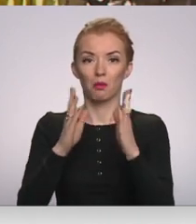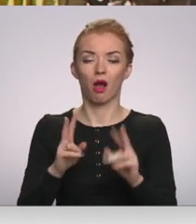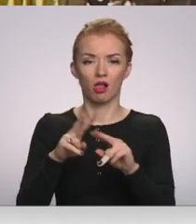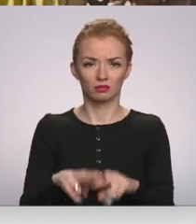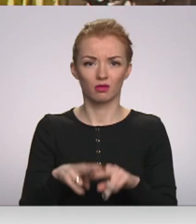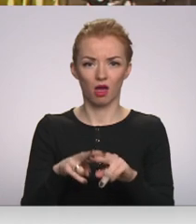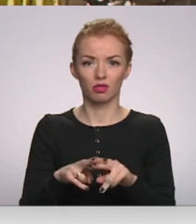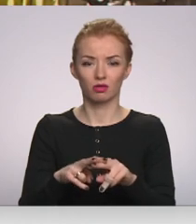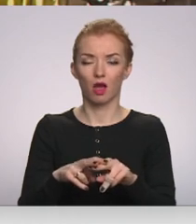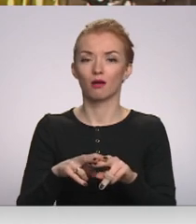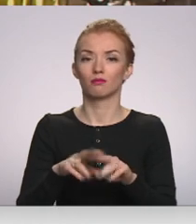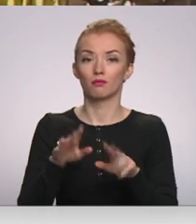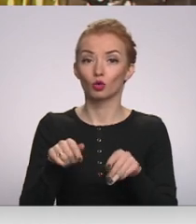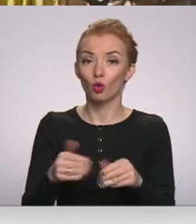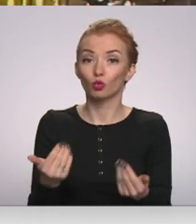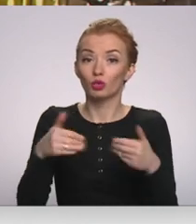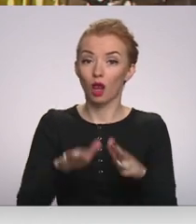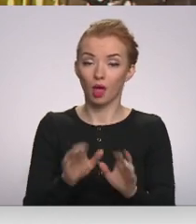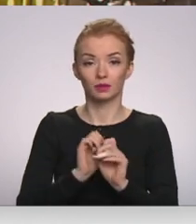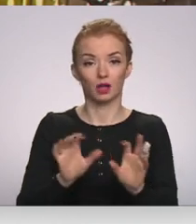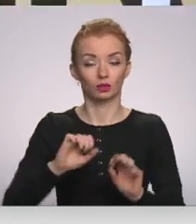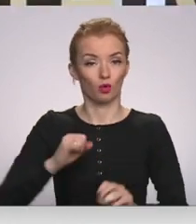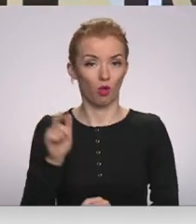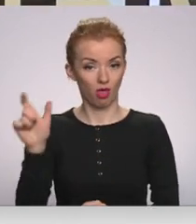Par ministru kabinetā lem to turpina Madara Līcīte.